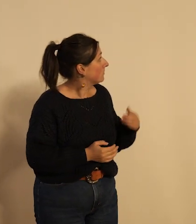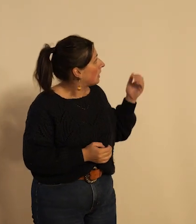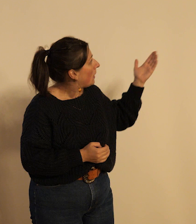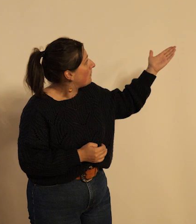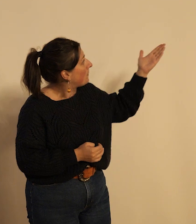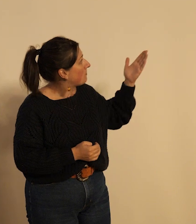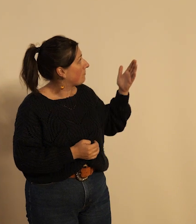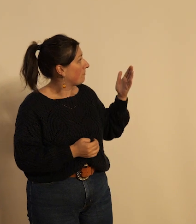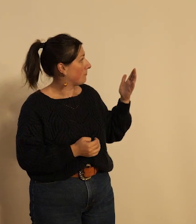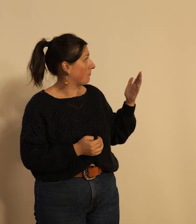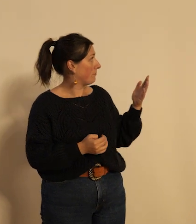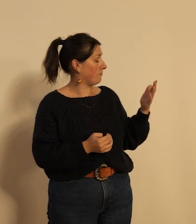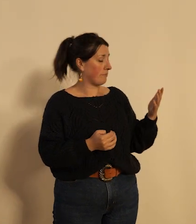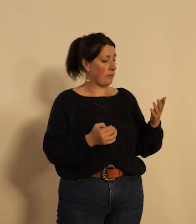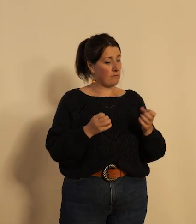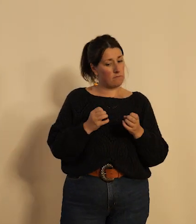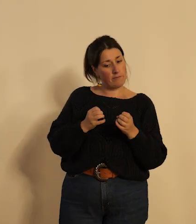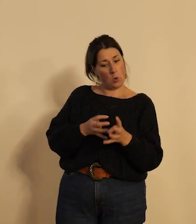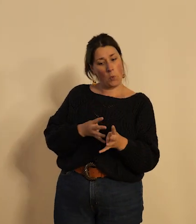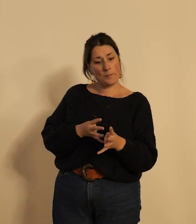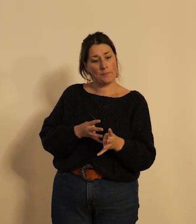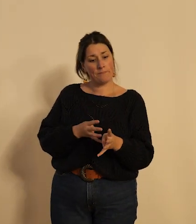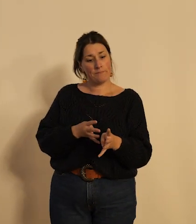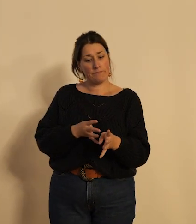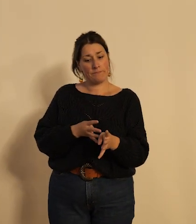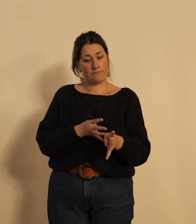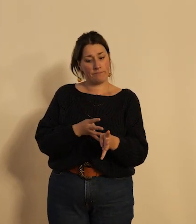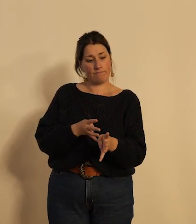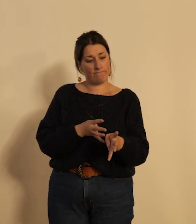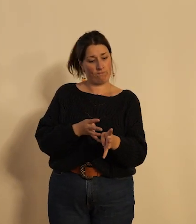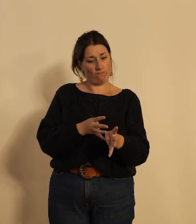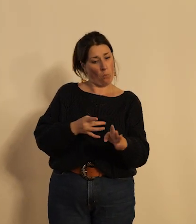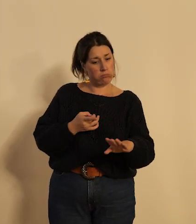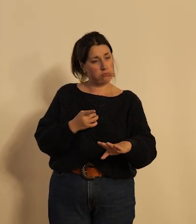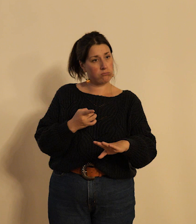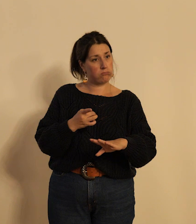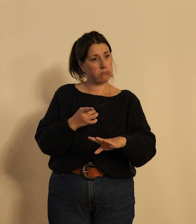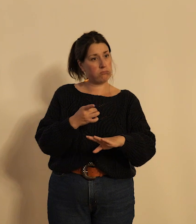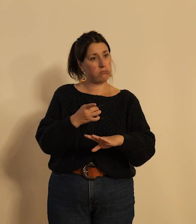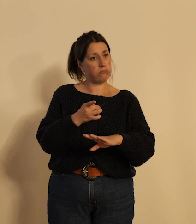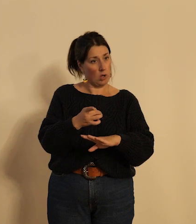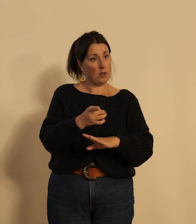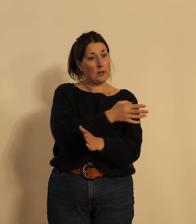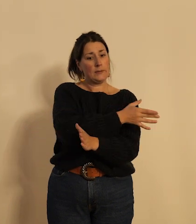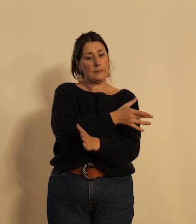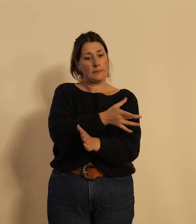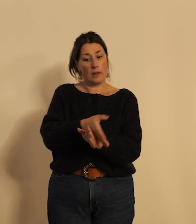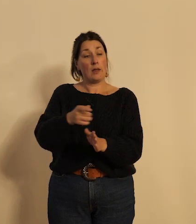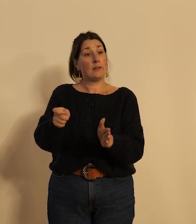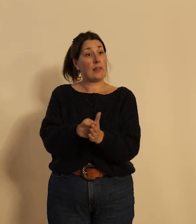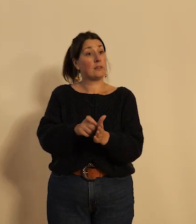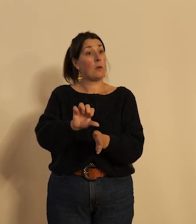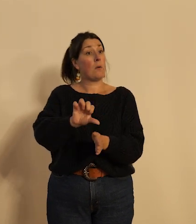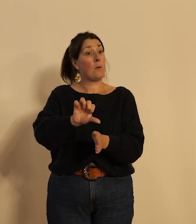cette séquence le vélo va perdurer en usage après la libération puisque